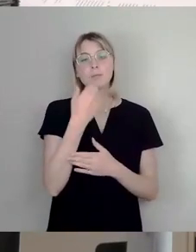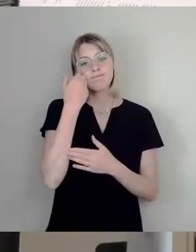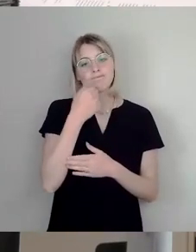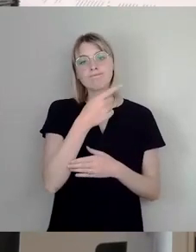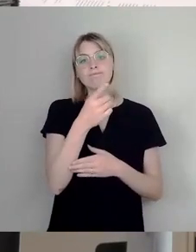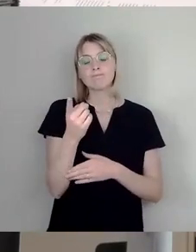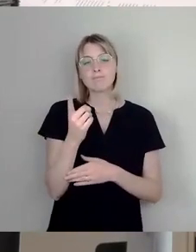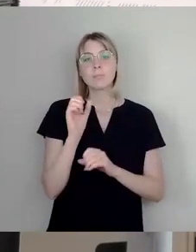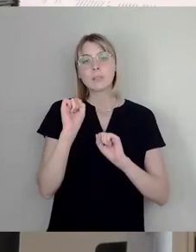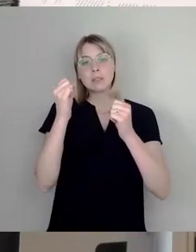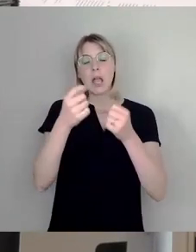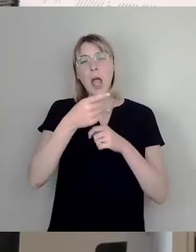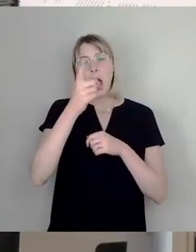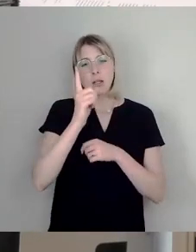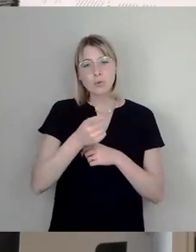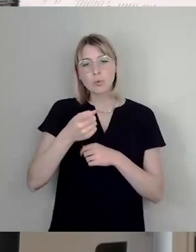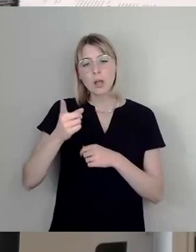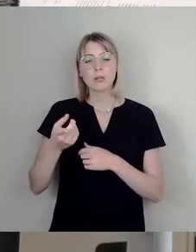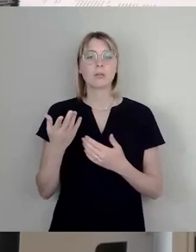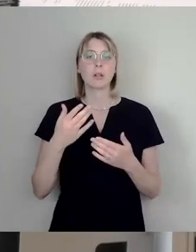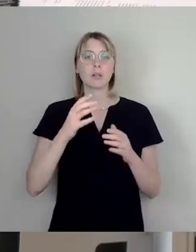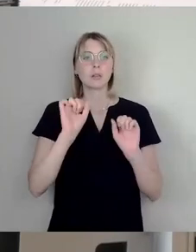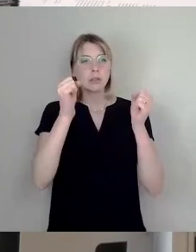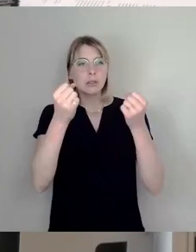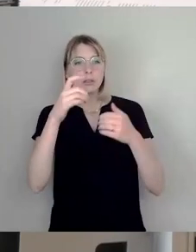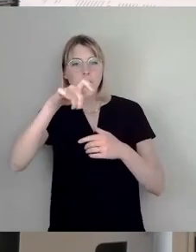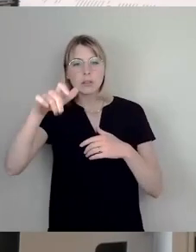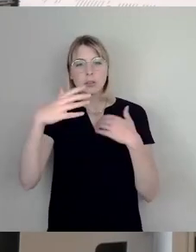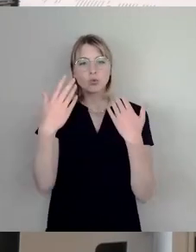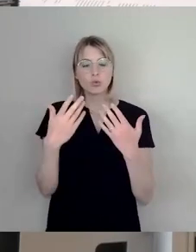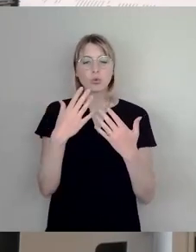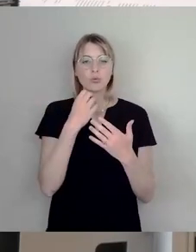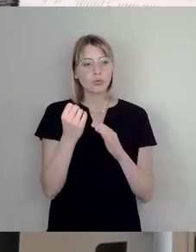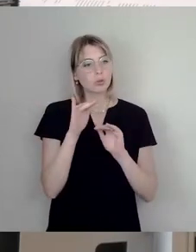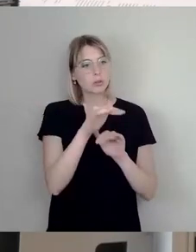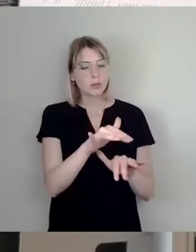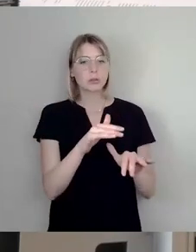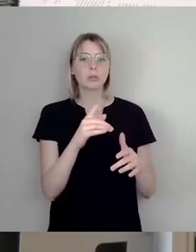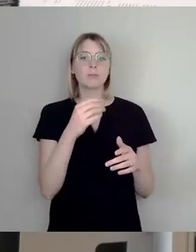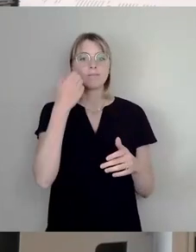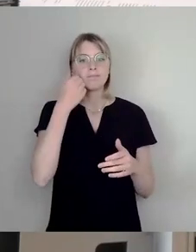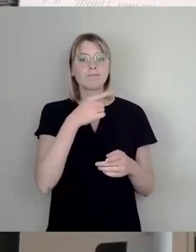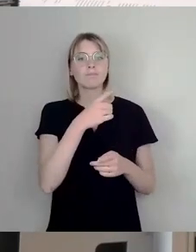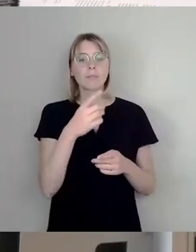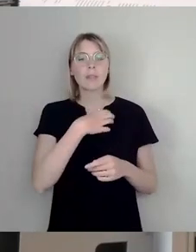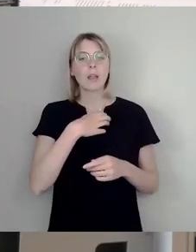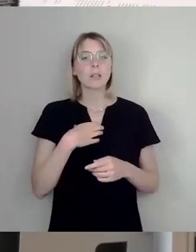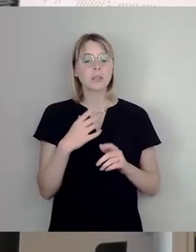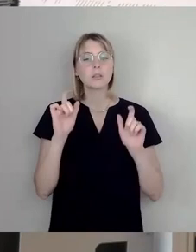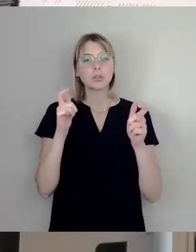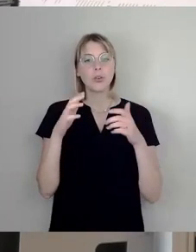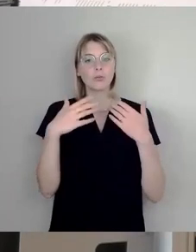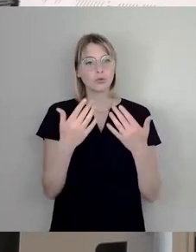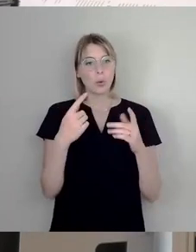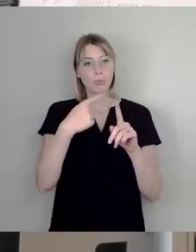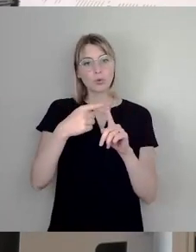ehrenamtlicher Kulturakteurinnen und Akteure. Erkennen Sie das Potenzial, das die Dresdner Stadtgesellschaft daraus ziehen kann und stimmen Sie den Antrag zu und